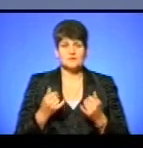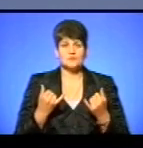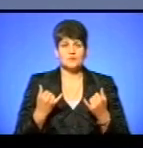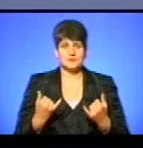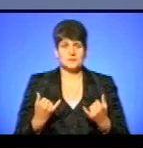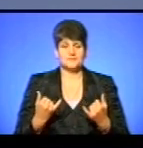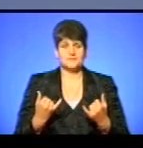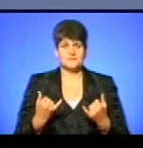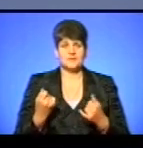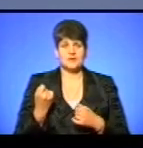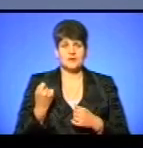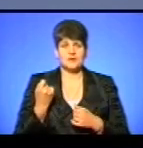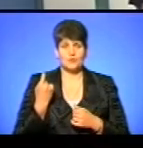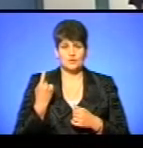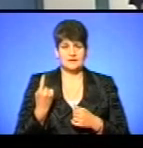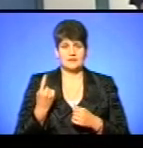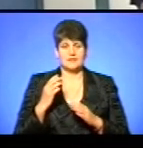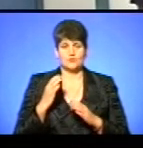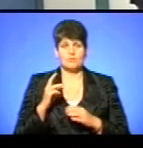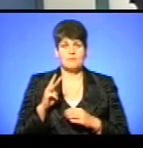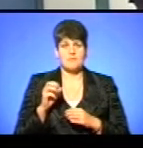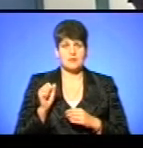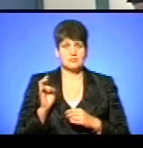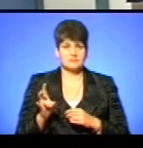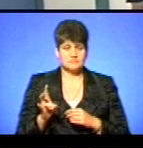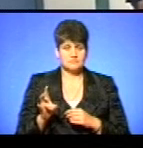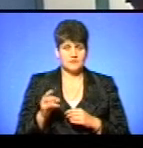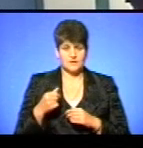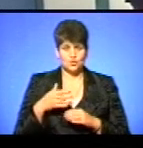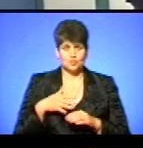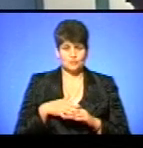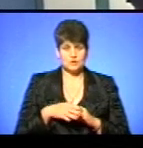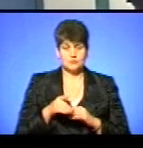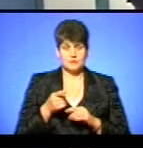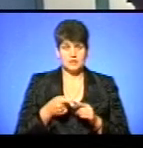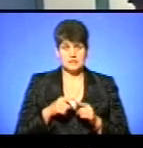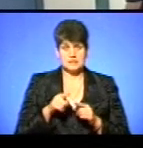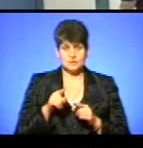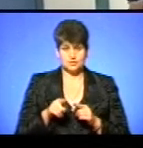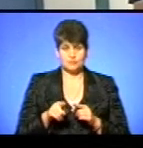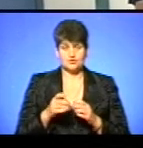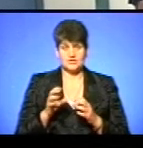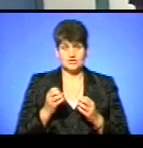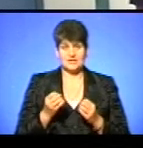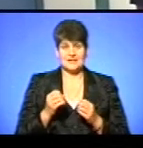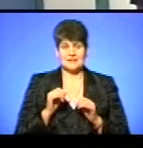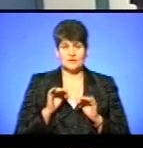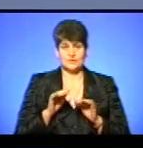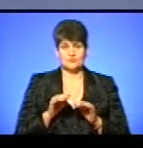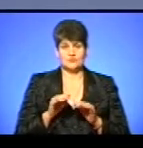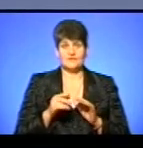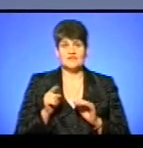один автобус МАН, так? Але ви розумієте, що він при тому тарифі сьогодні діючому ще, він